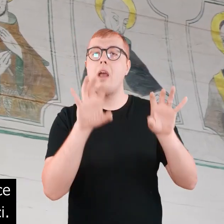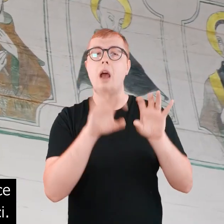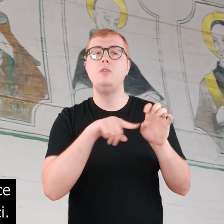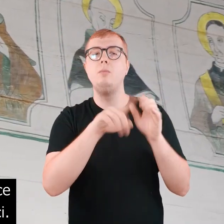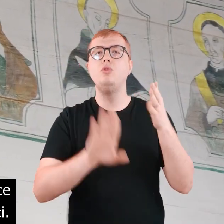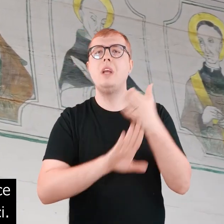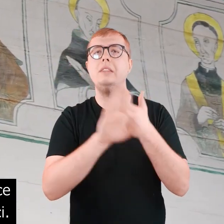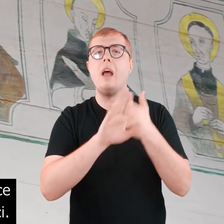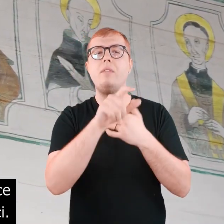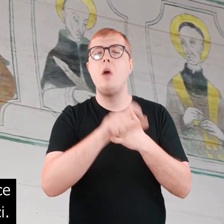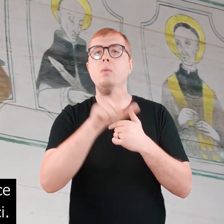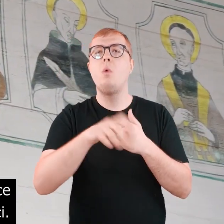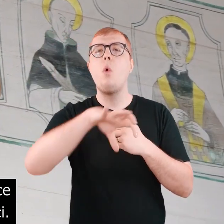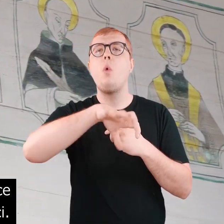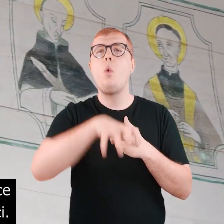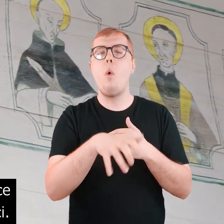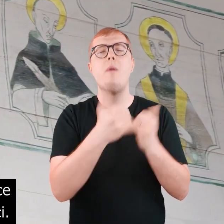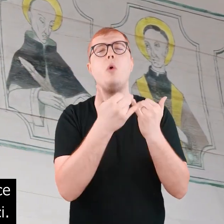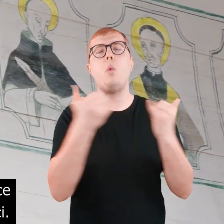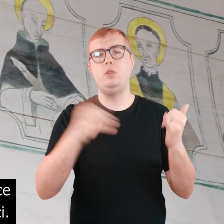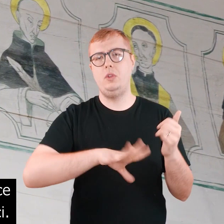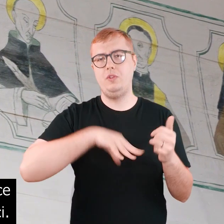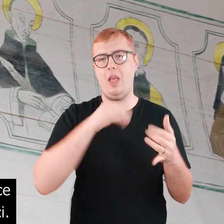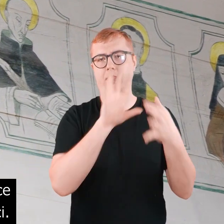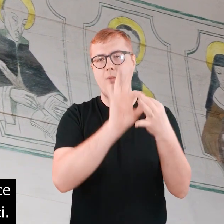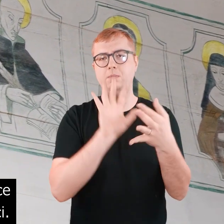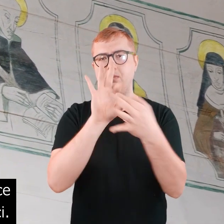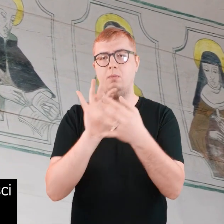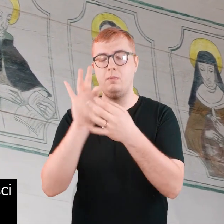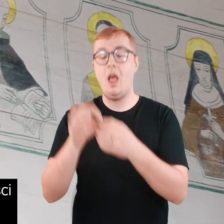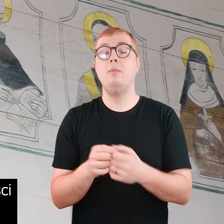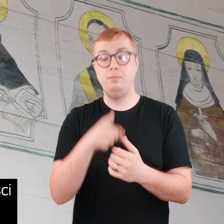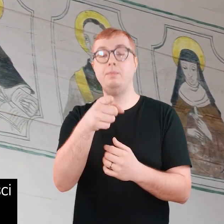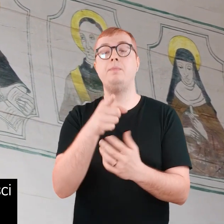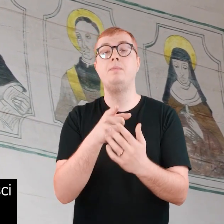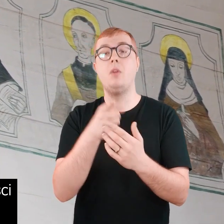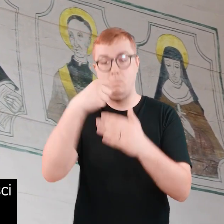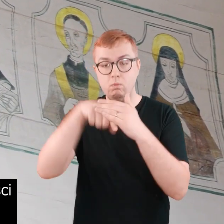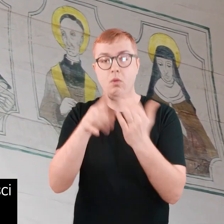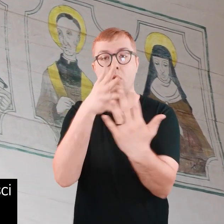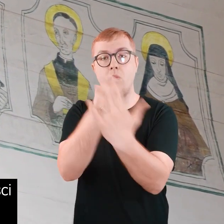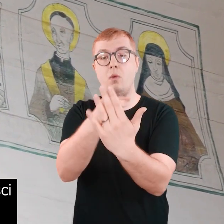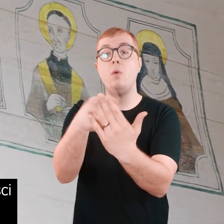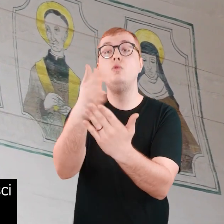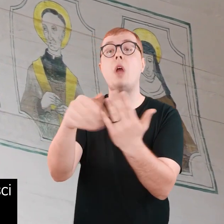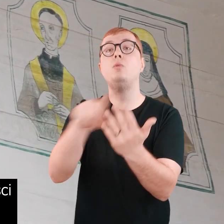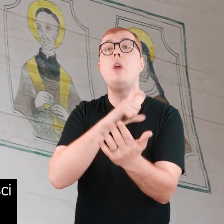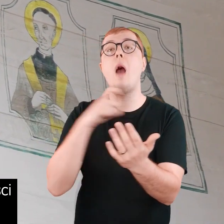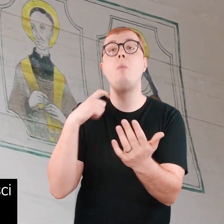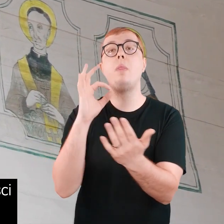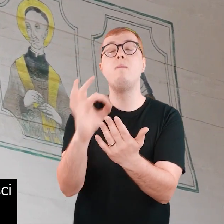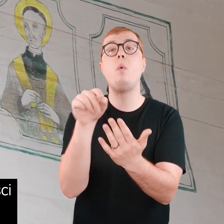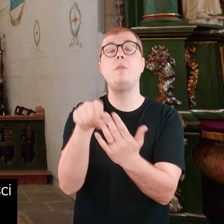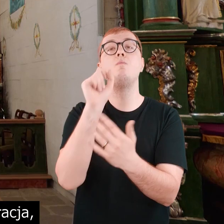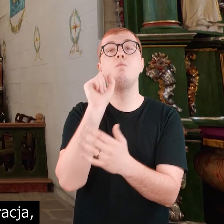dekoracje przedstawiające grupę różnych świętych postaci, a w prezbiterium, czyli tej części przeznaczonej dla